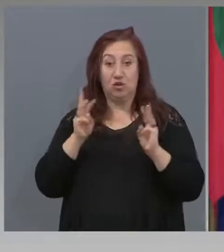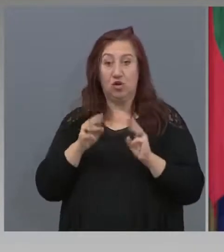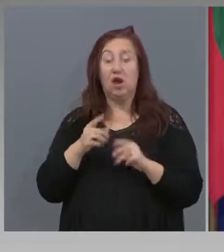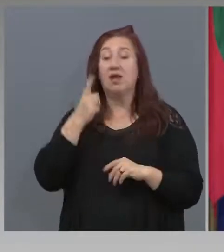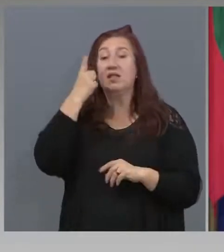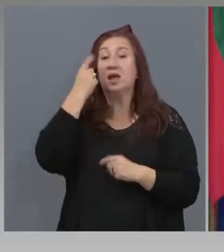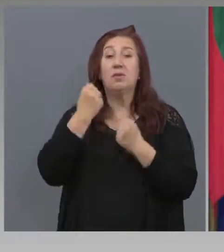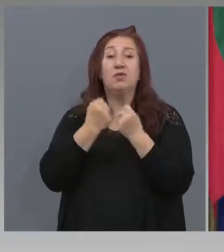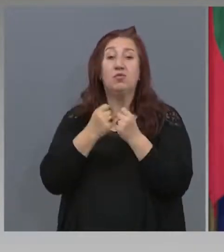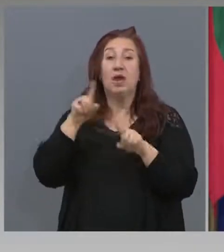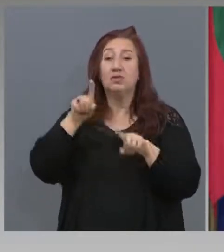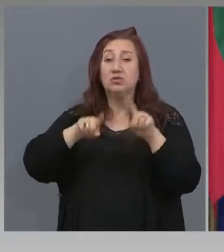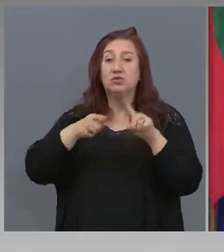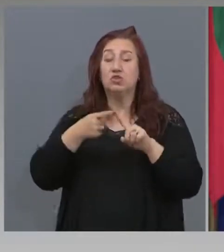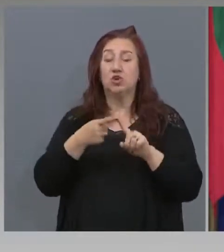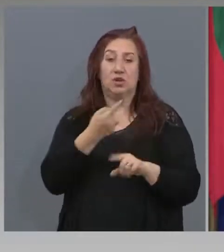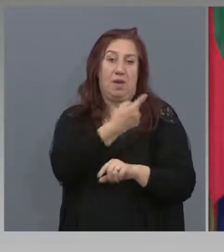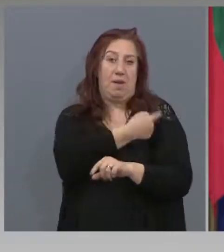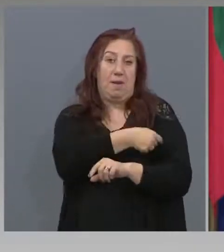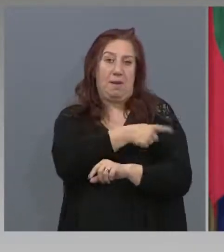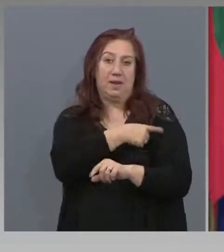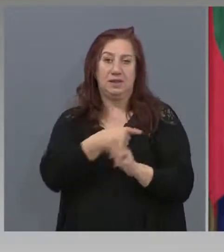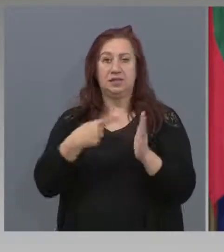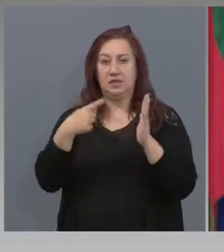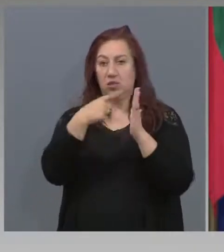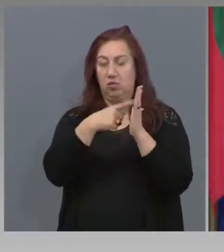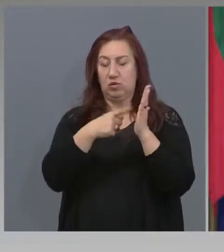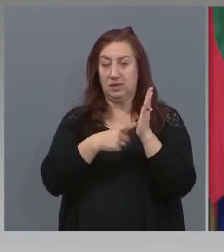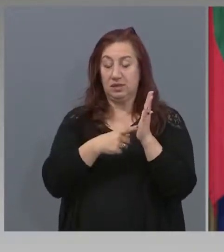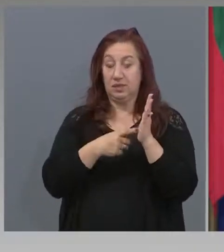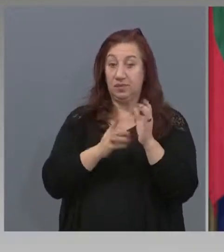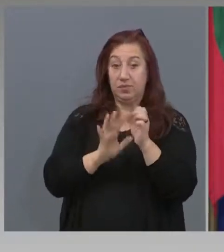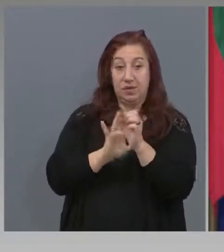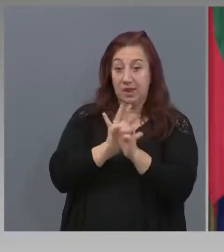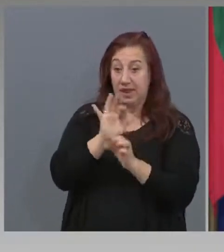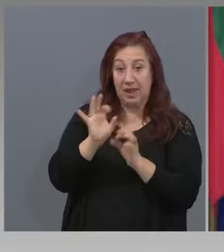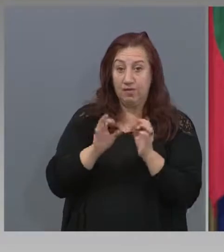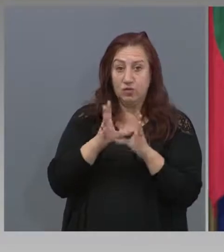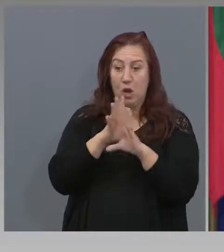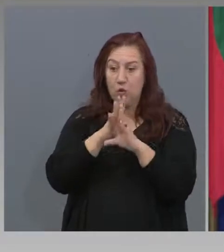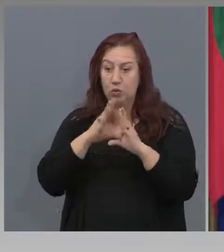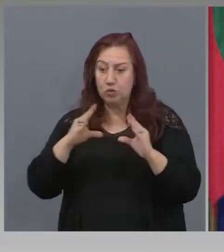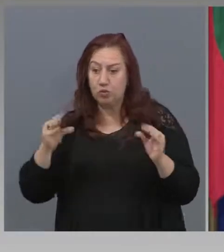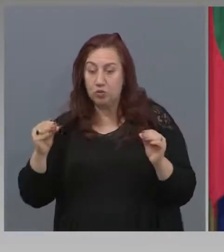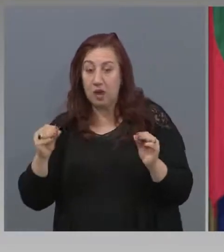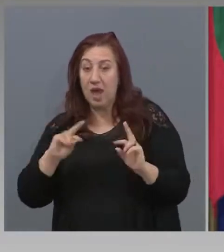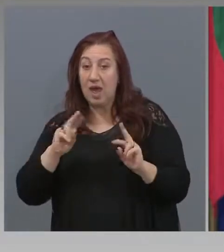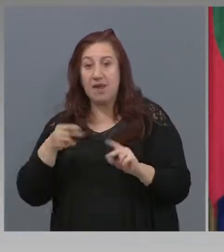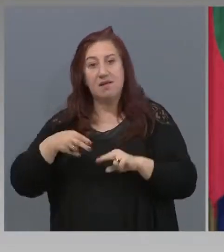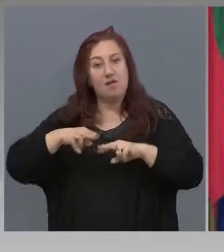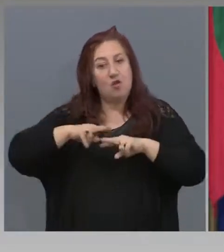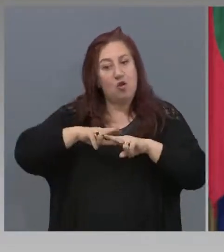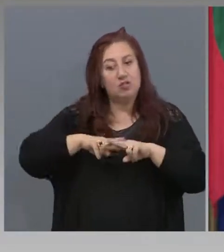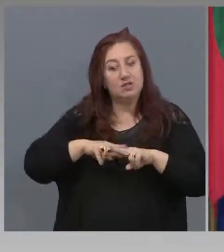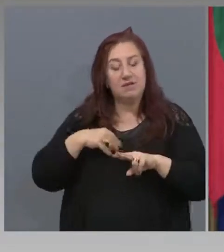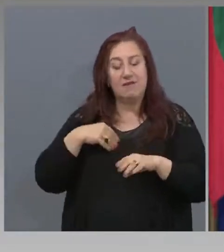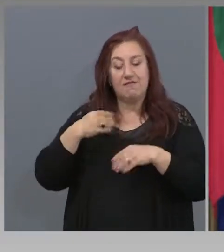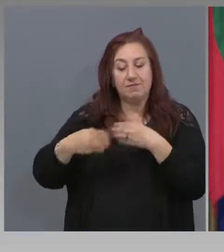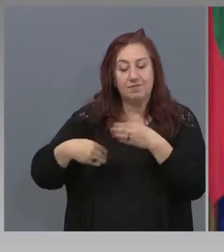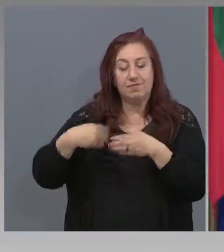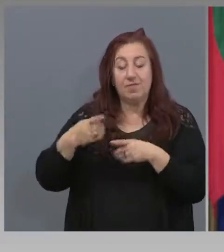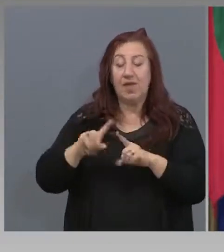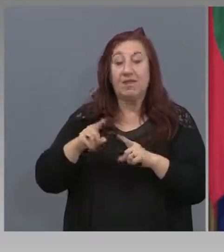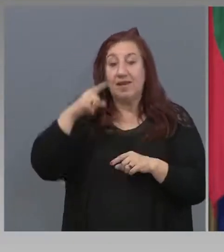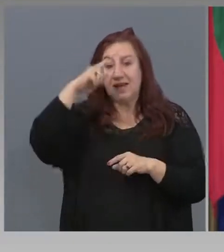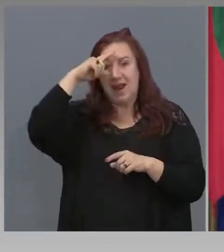показатели. Дали вируса изчезва в един момент, дай Боже, дали остава следващите години с нас, дали затихва през